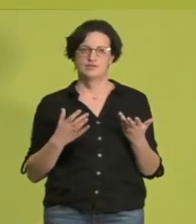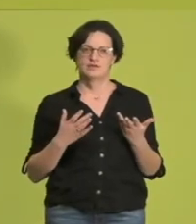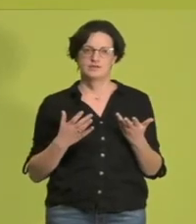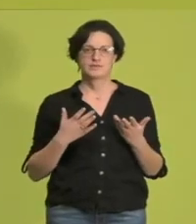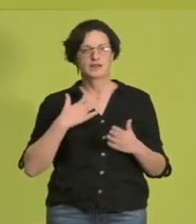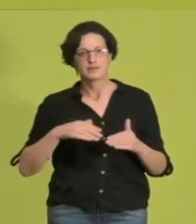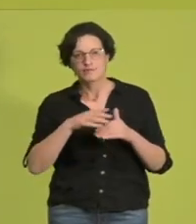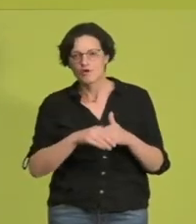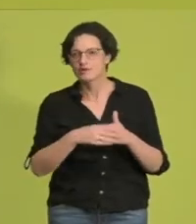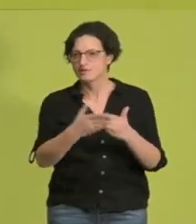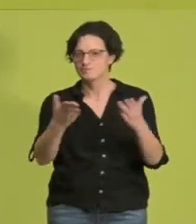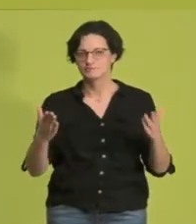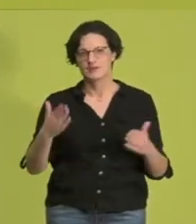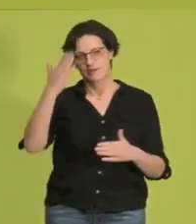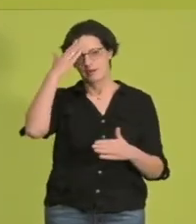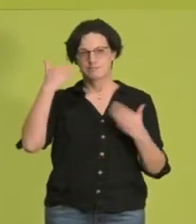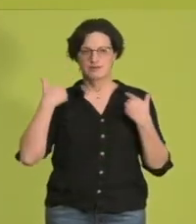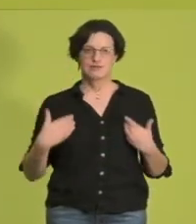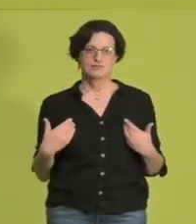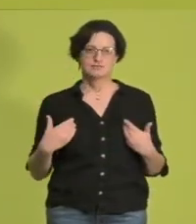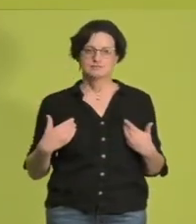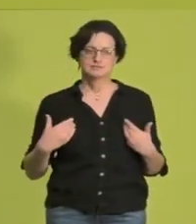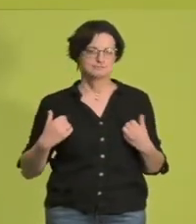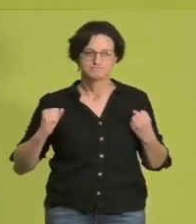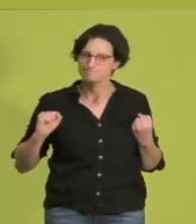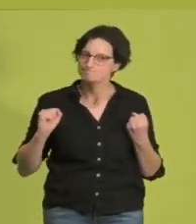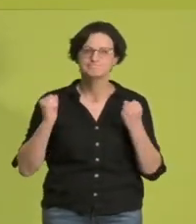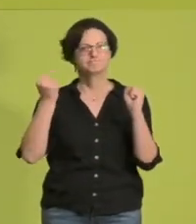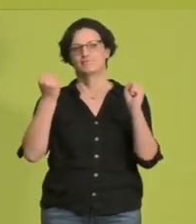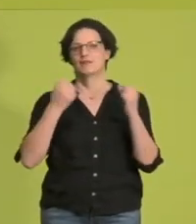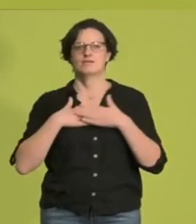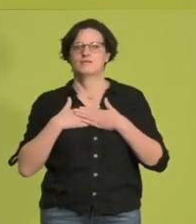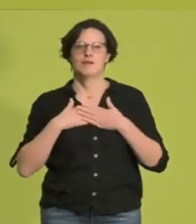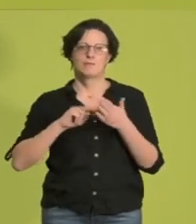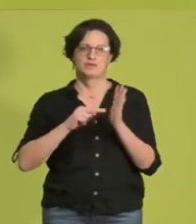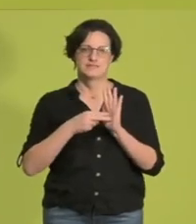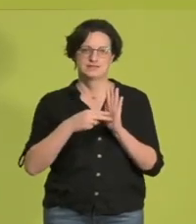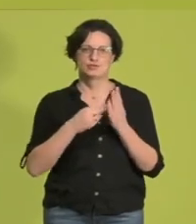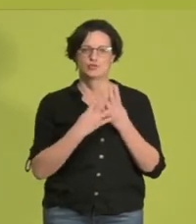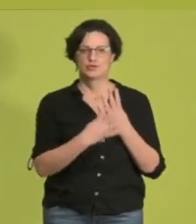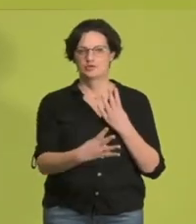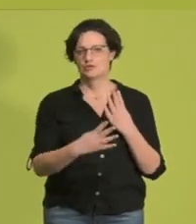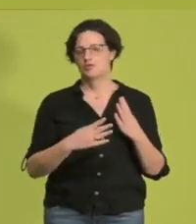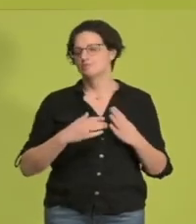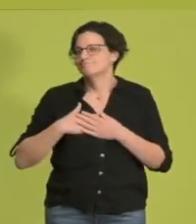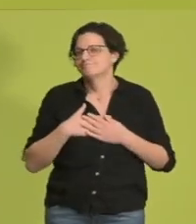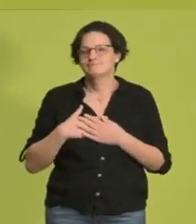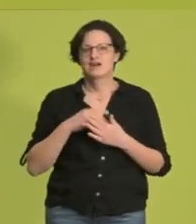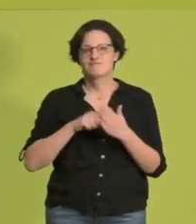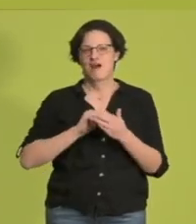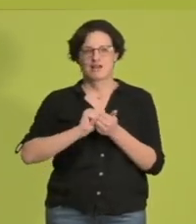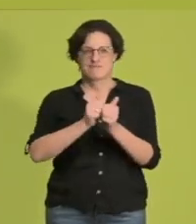ihr kennt mich als eine leidenschaftliche grüne Politikerin und eine leidenschaftliche Wahlkämpferin. Und so geht es mir mit euch, leidenschaftliche grüne